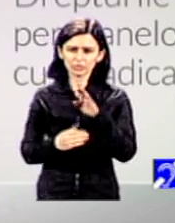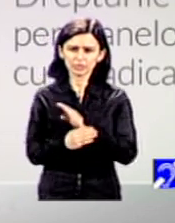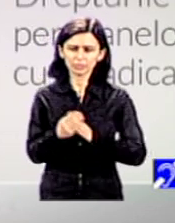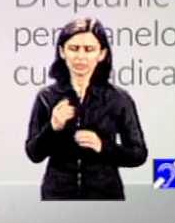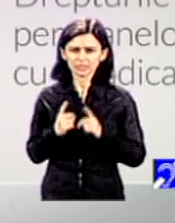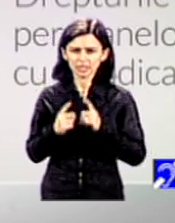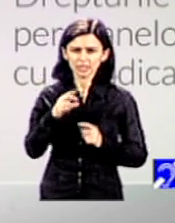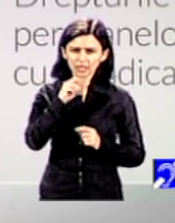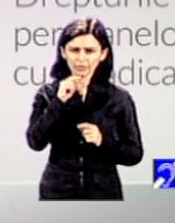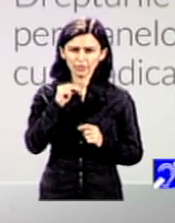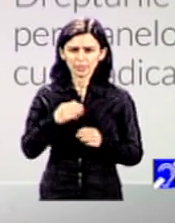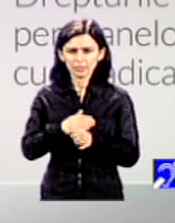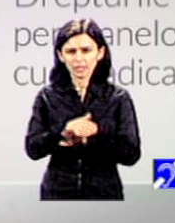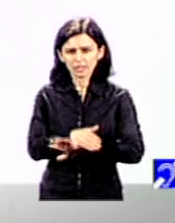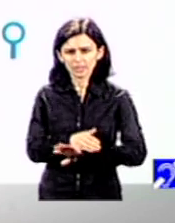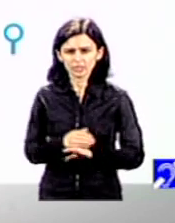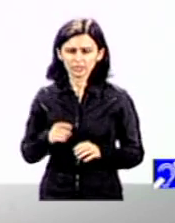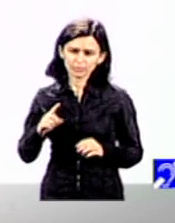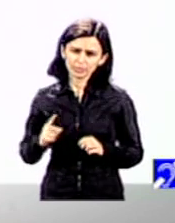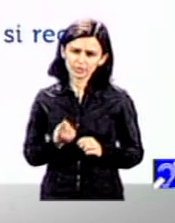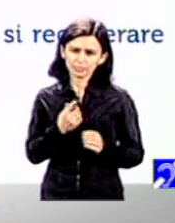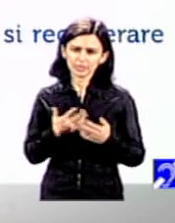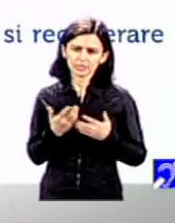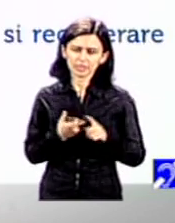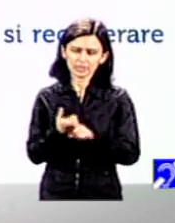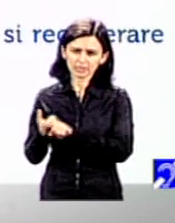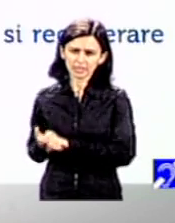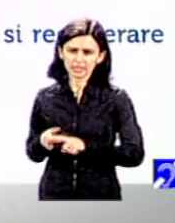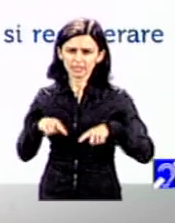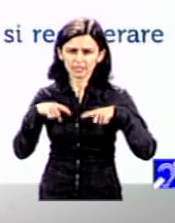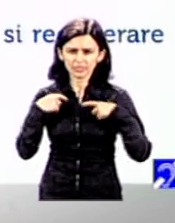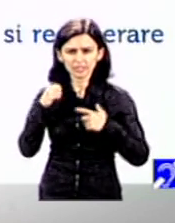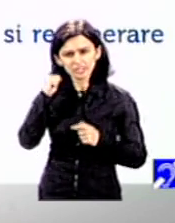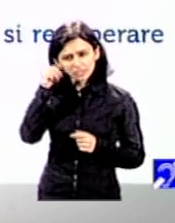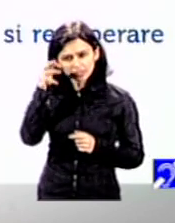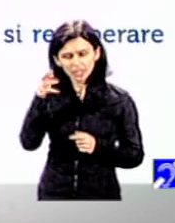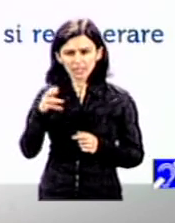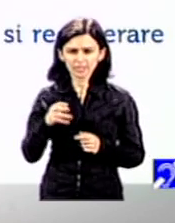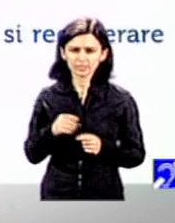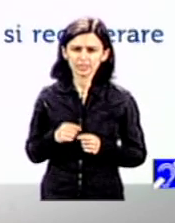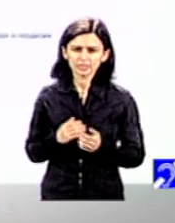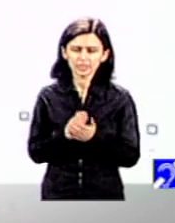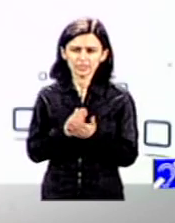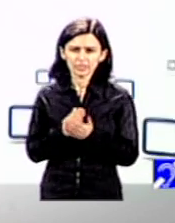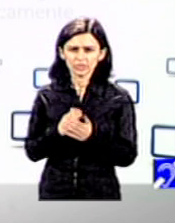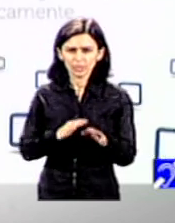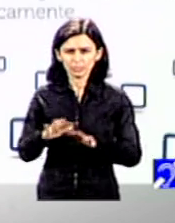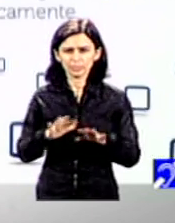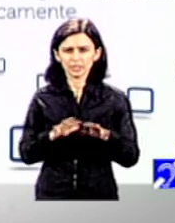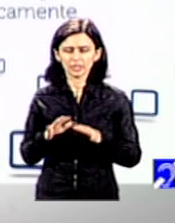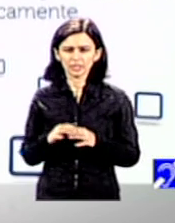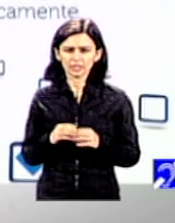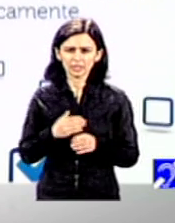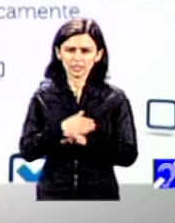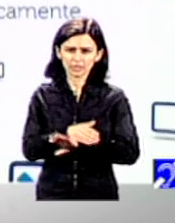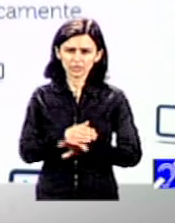acces și oportunități care țin de viață de zi cu zi, cum ar fi mobilitate, se zice de mobilitate, de infrastructură, de